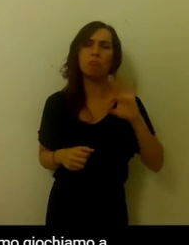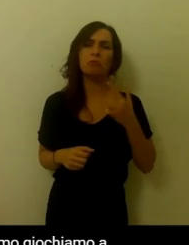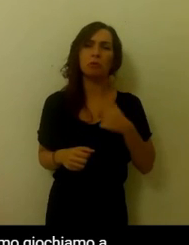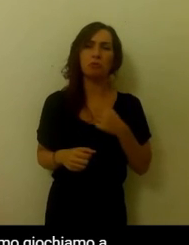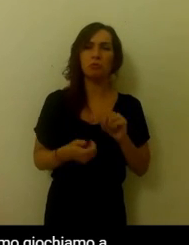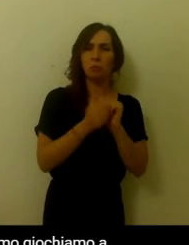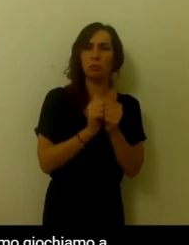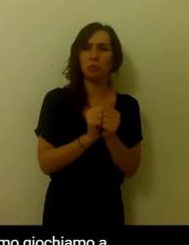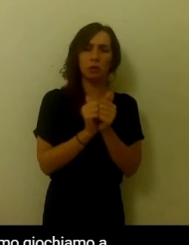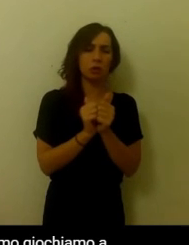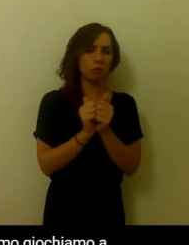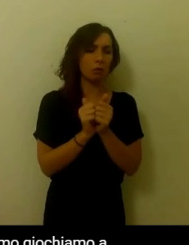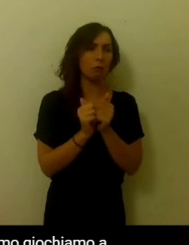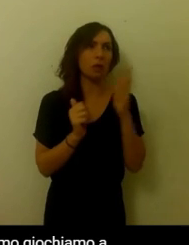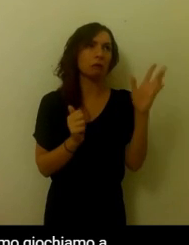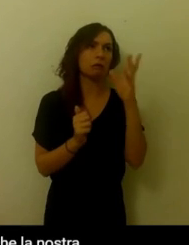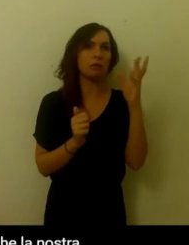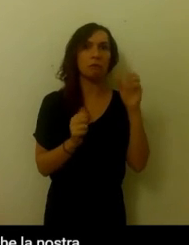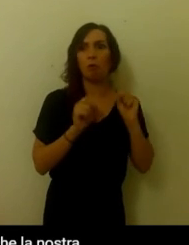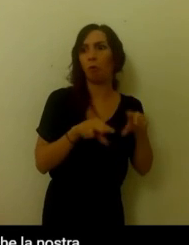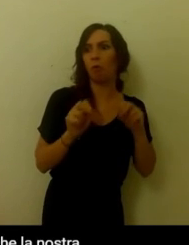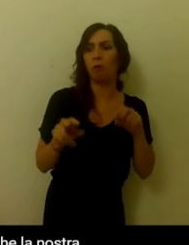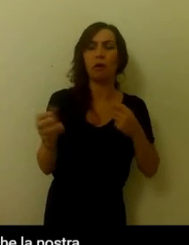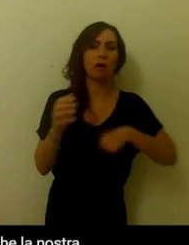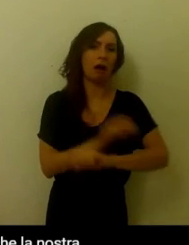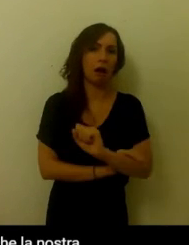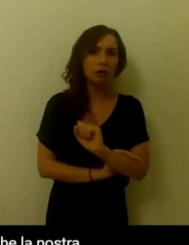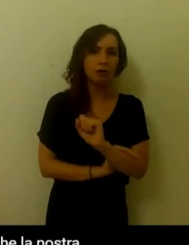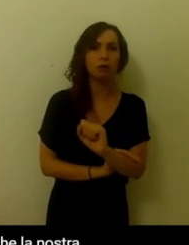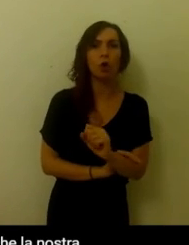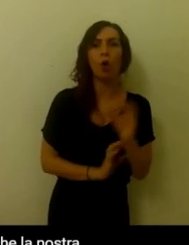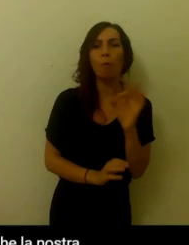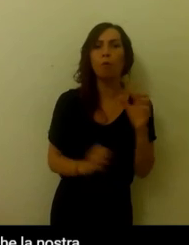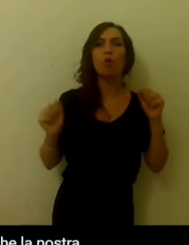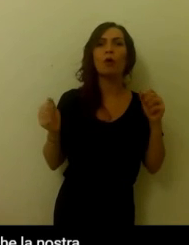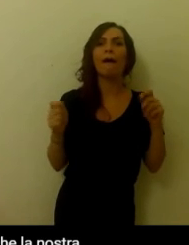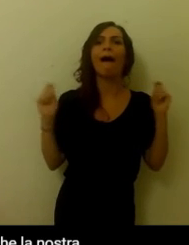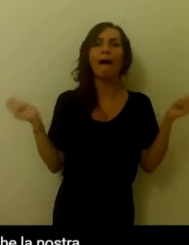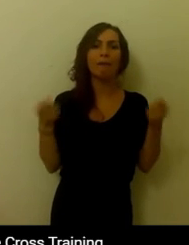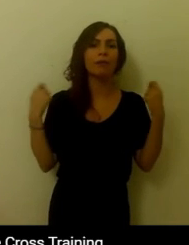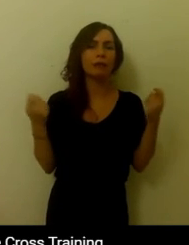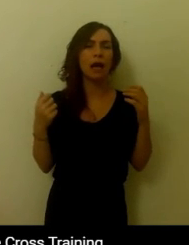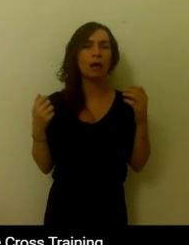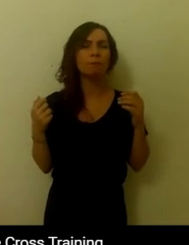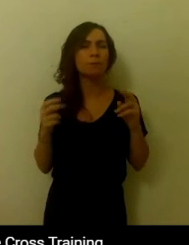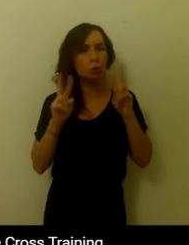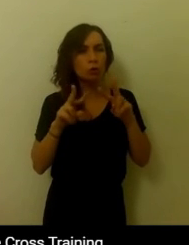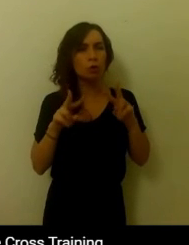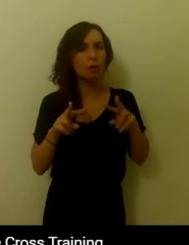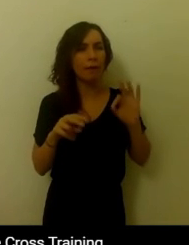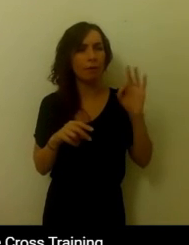quindi, non so, corriamo, giochiamo a calcio, cerchiamo un'attività, controlliamo se la nostra attività produce